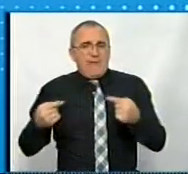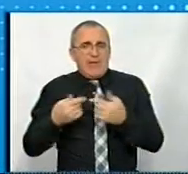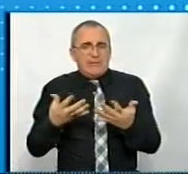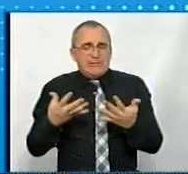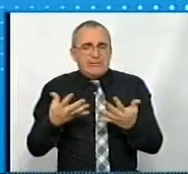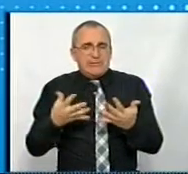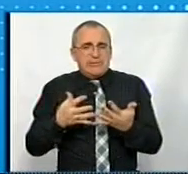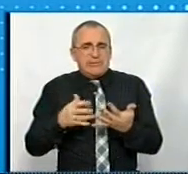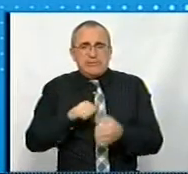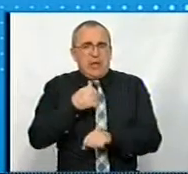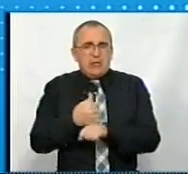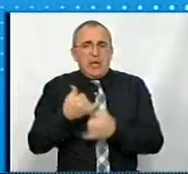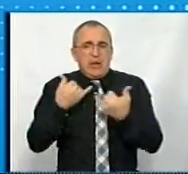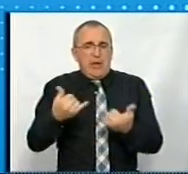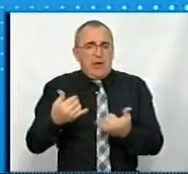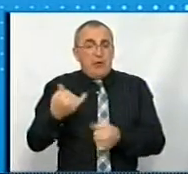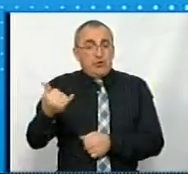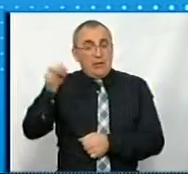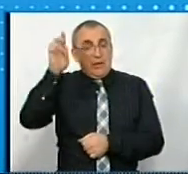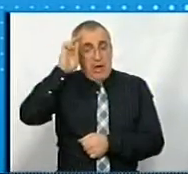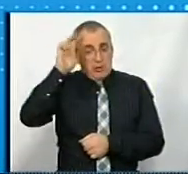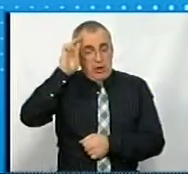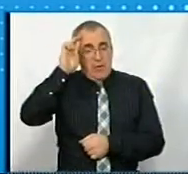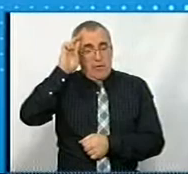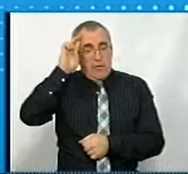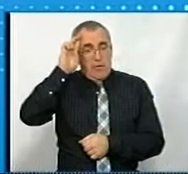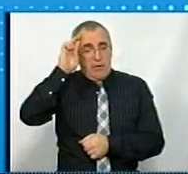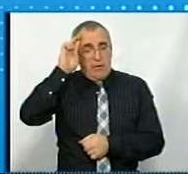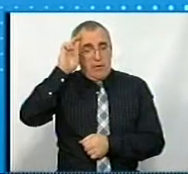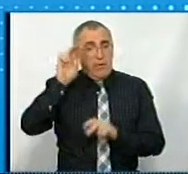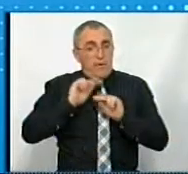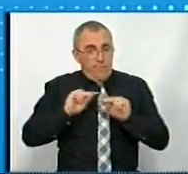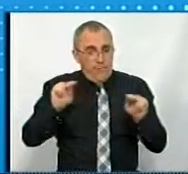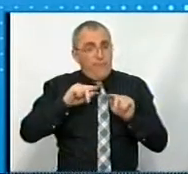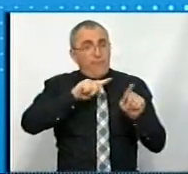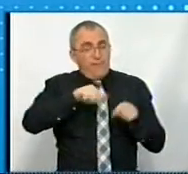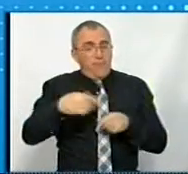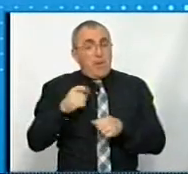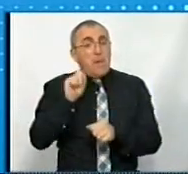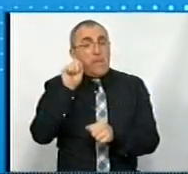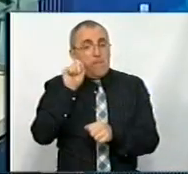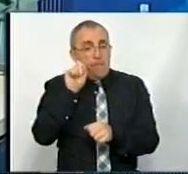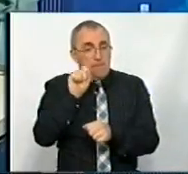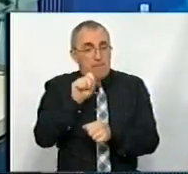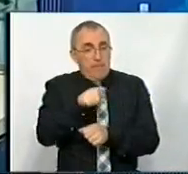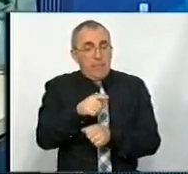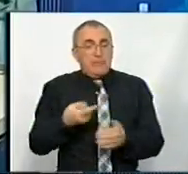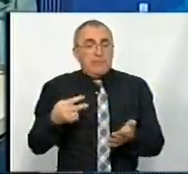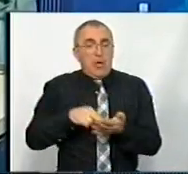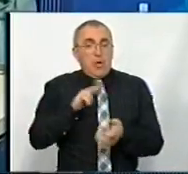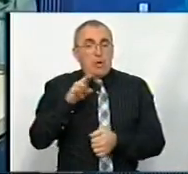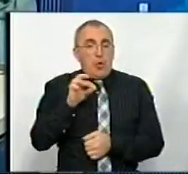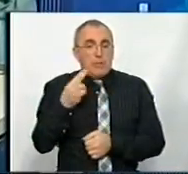всього. Тобто, зараз держава... Але ж від викладачів вимагають. ...які поставили для того, щоб ти став доцентом,